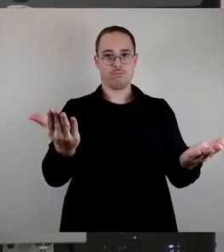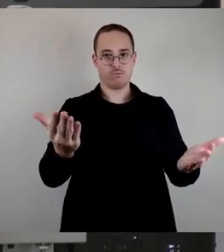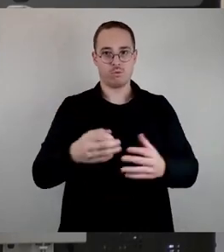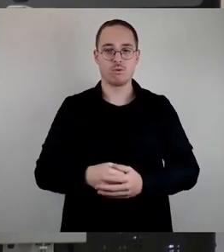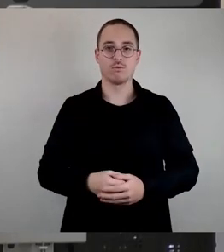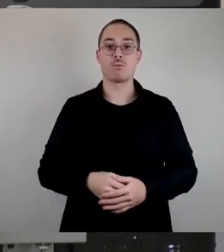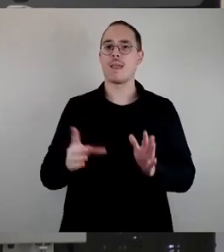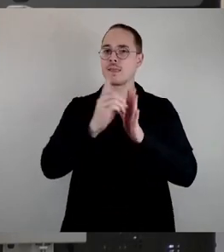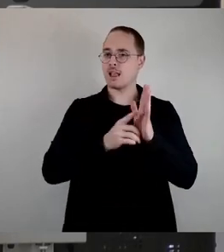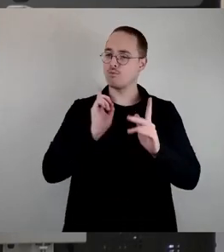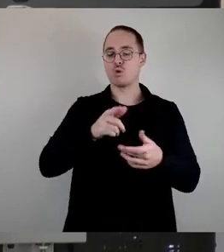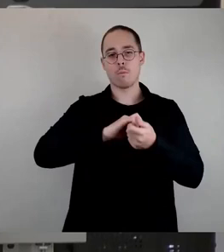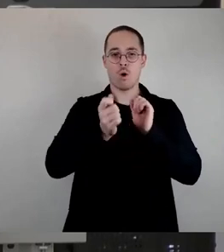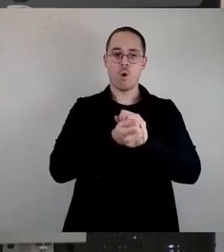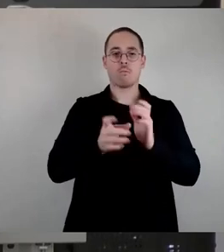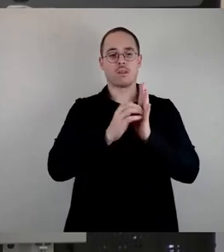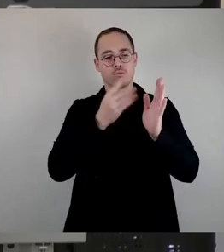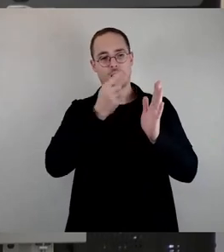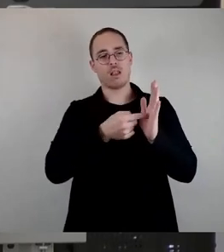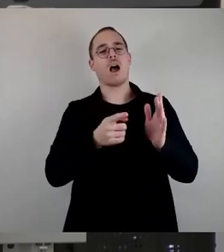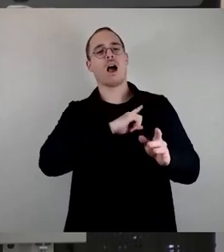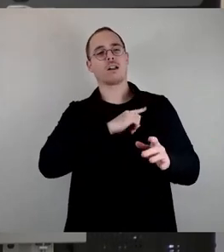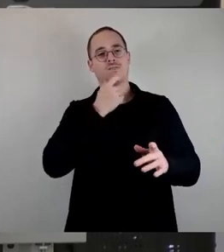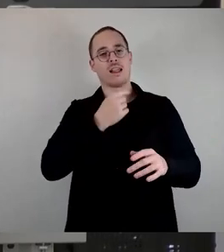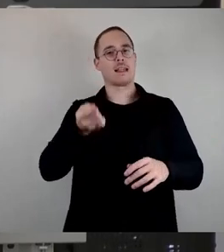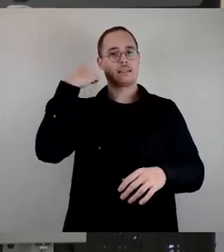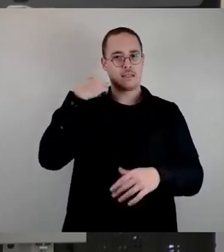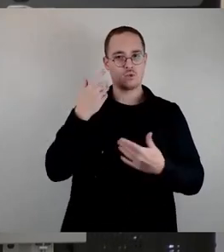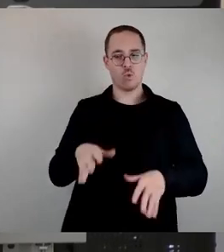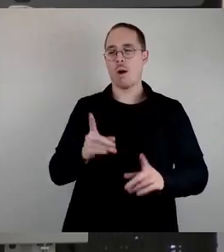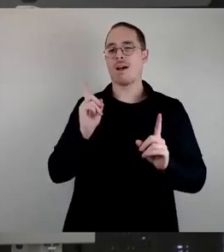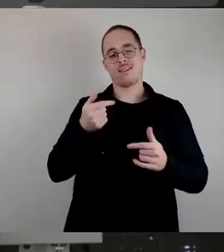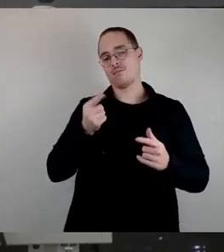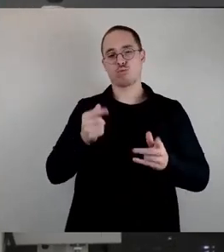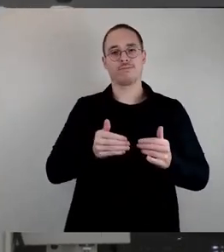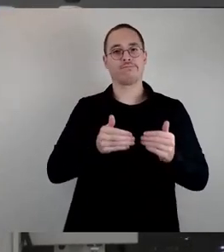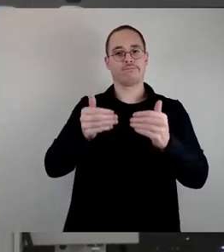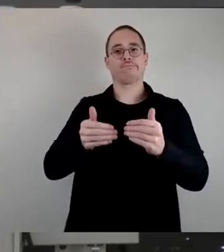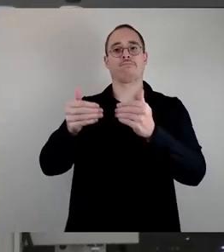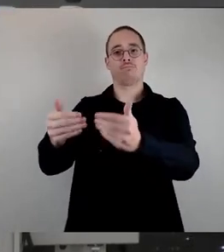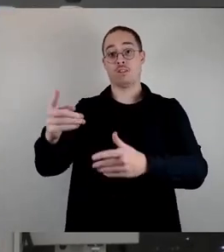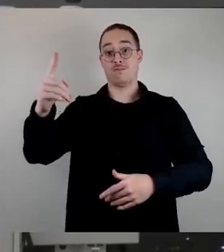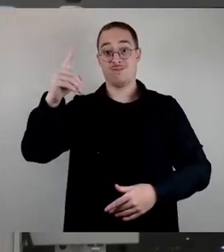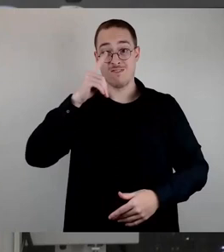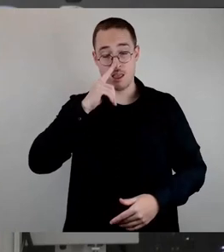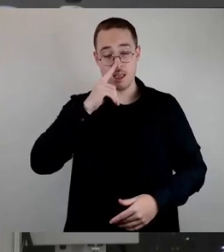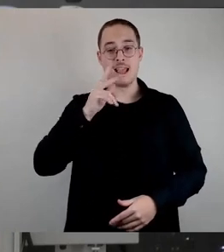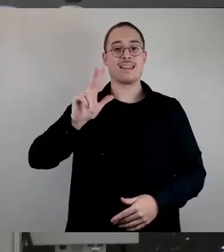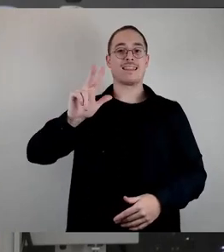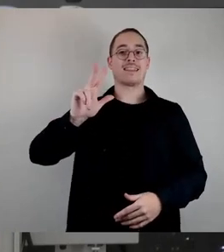immer wieder sich hingezogen hat. Wir würden für das Datum den 30.06.2024 einsetzen.